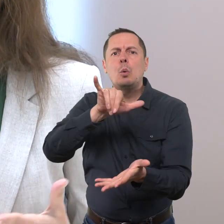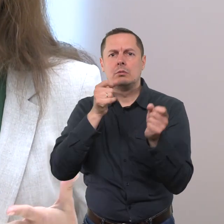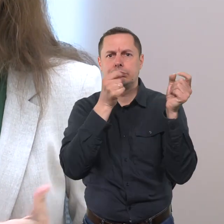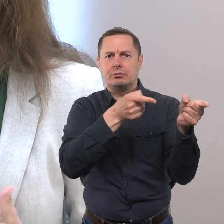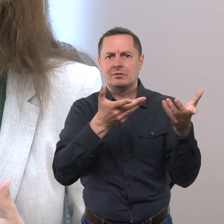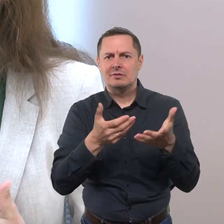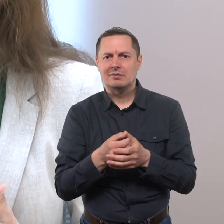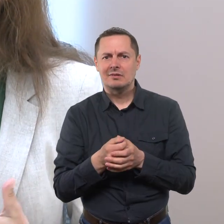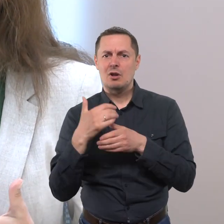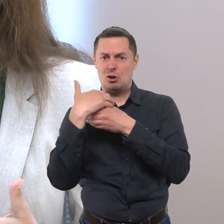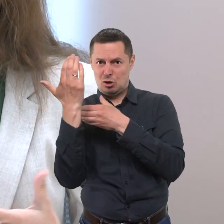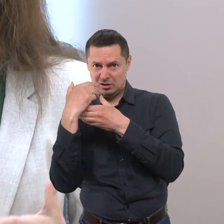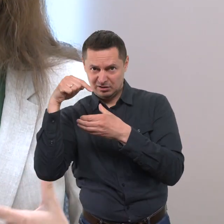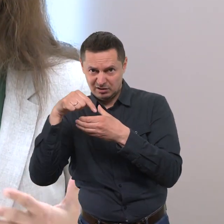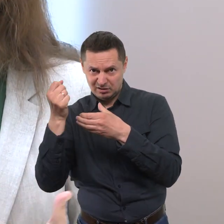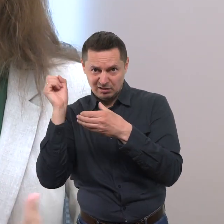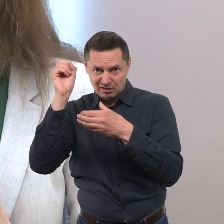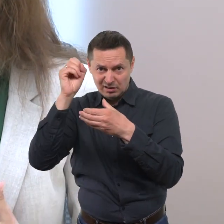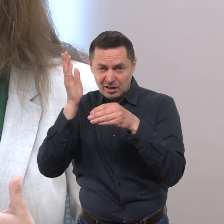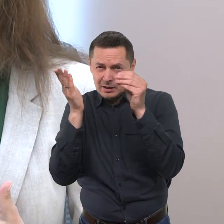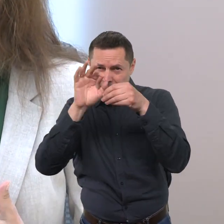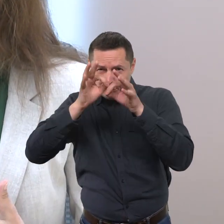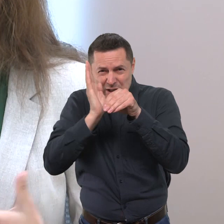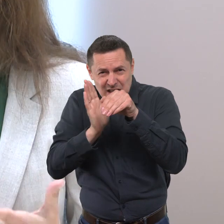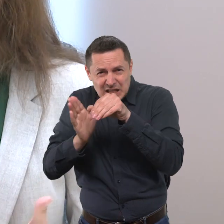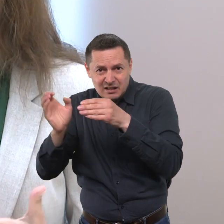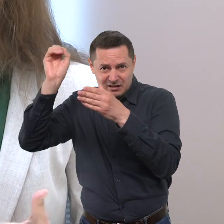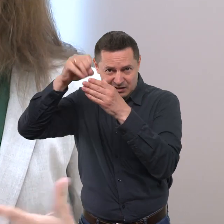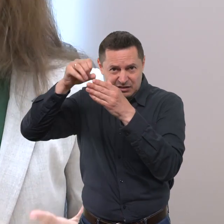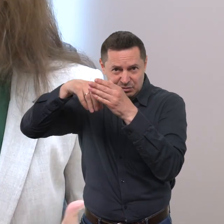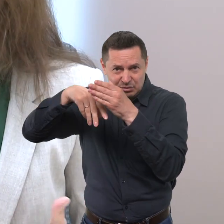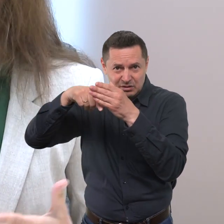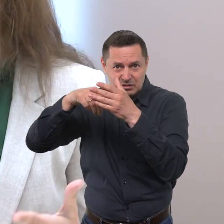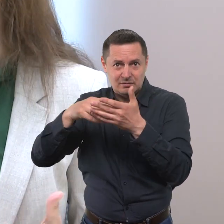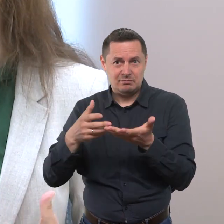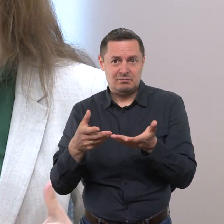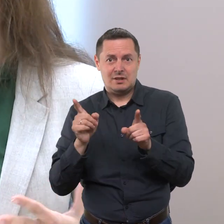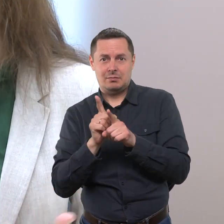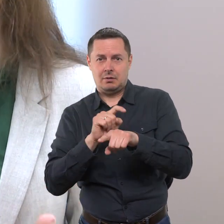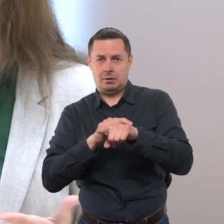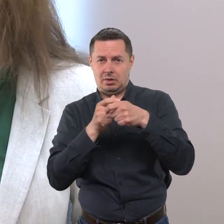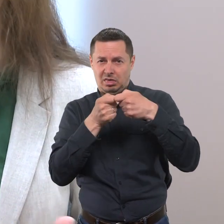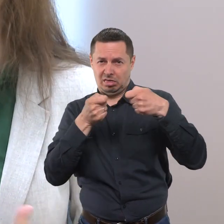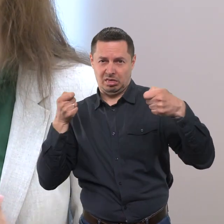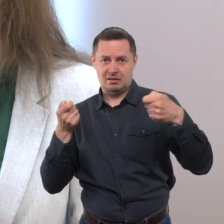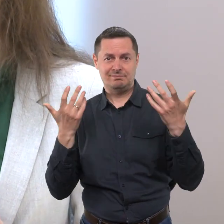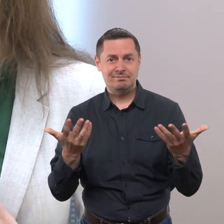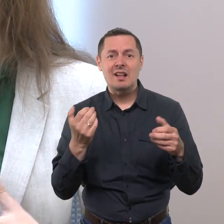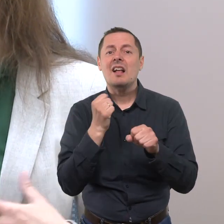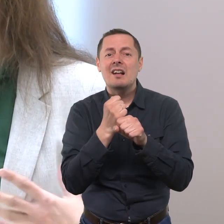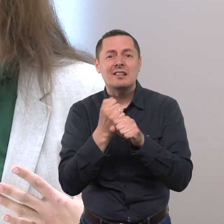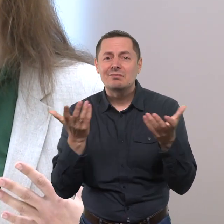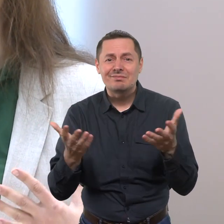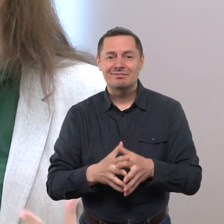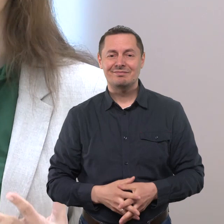Nes į maišus ir į konteinerius reikia dėti, na, pasiruošti daugiau laiko užimą, reikia susmulginti šaką, stabių negalima įdėti.